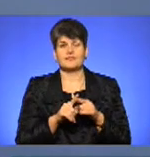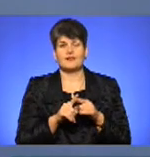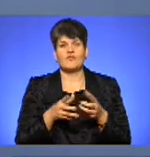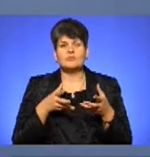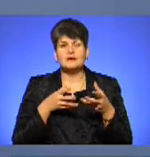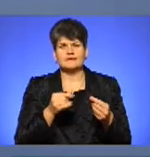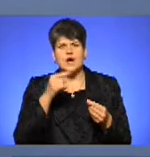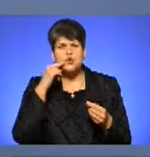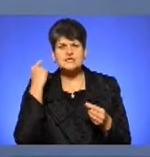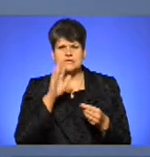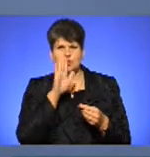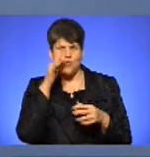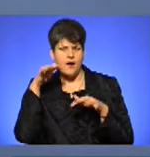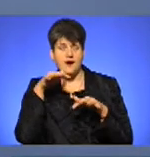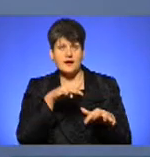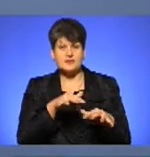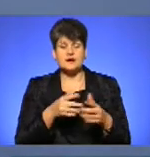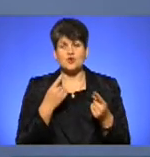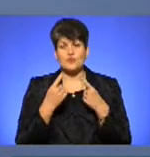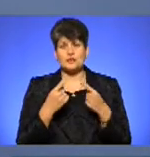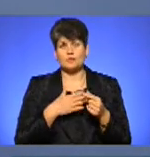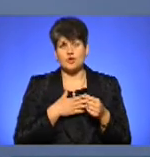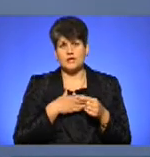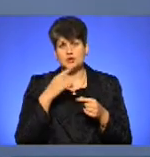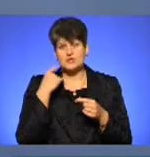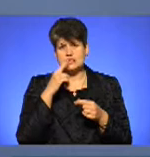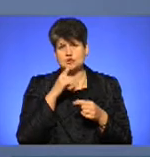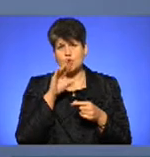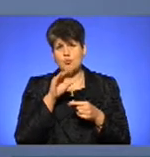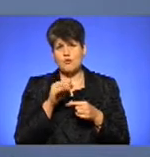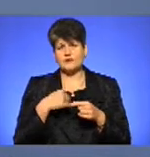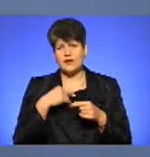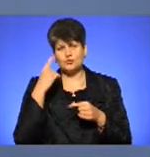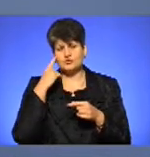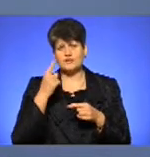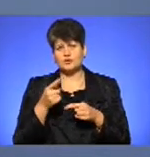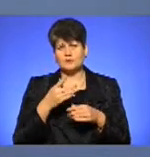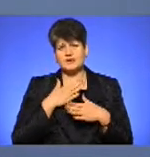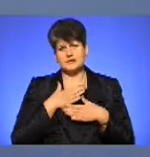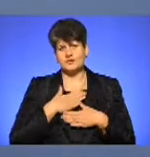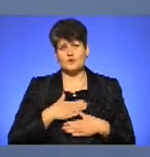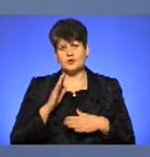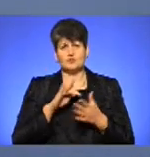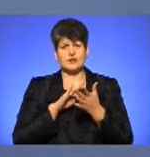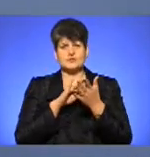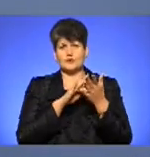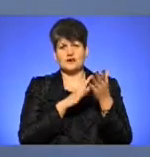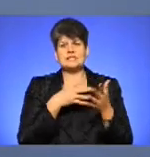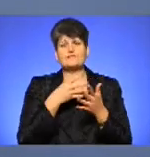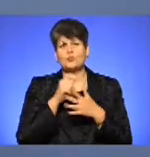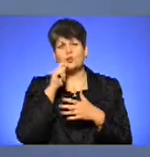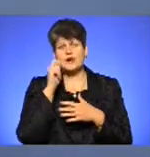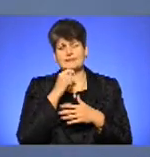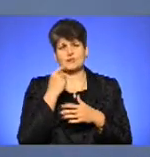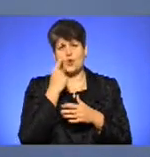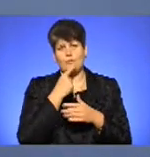говорити про наших російськомовних, то я думаю, що вони на Тернопіллі з задоволенням будуть гастролювати із своїм українськомовним